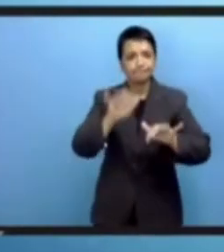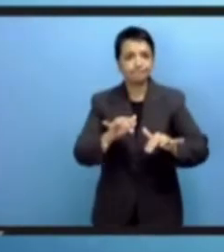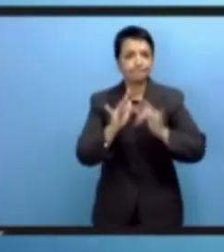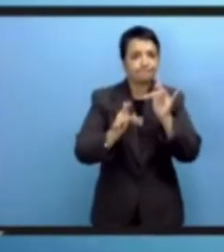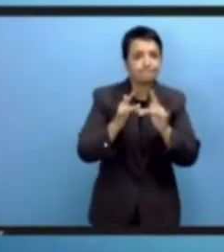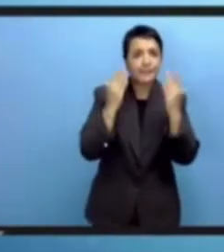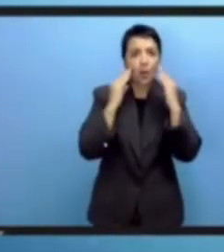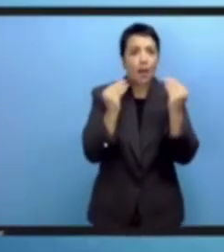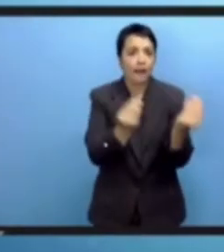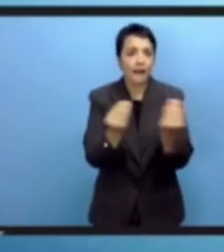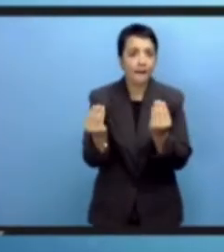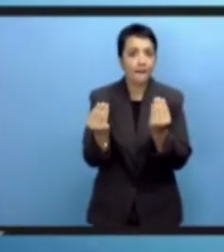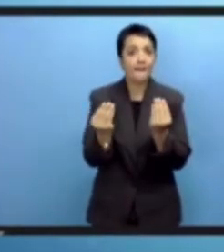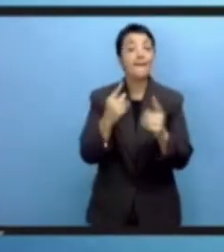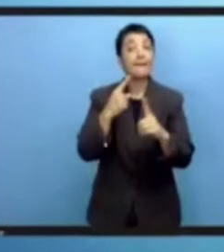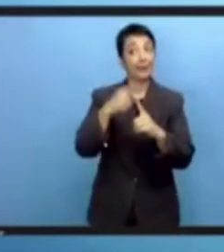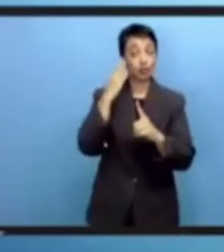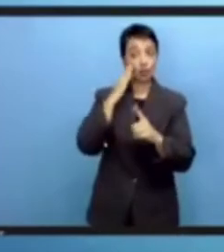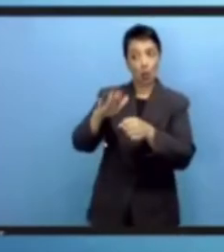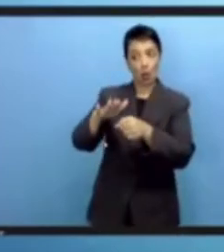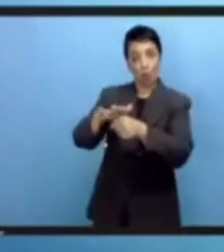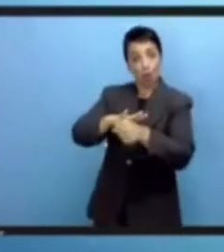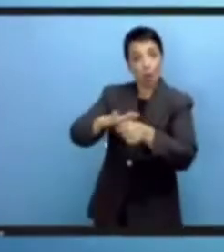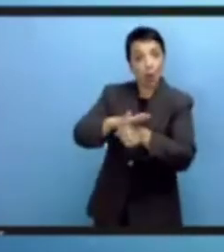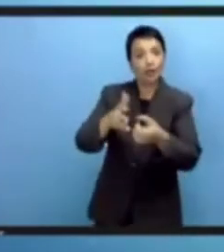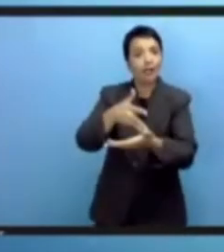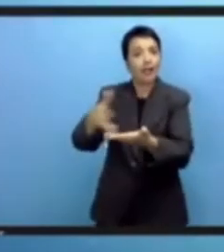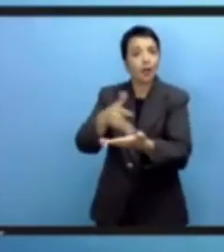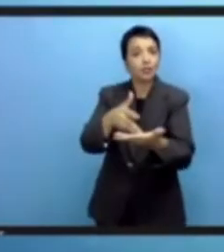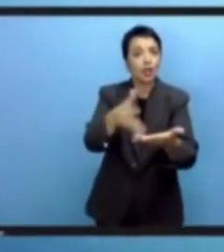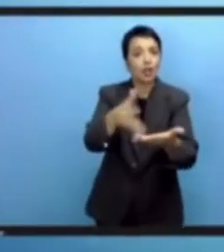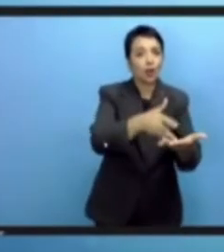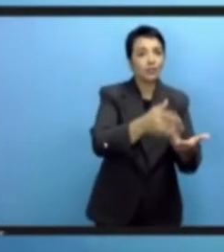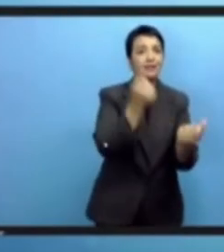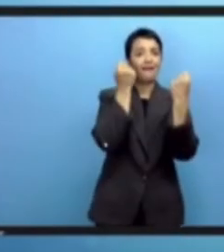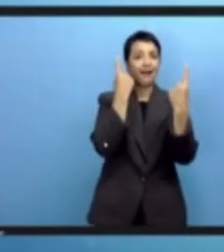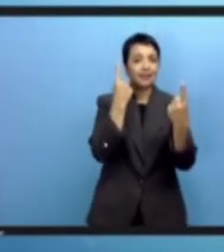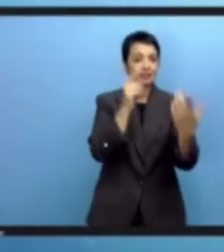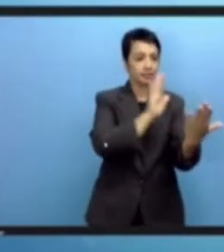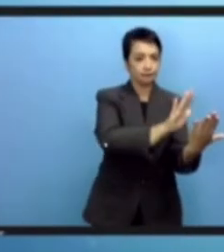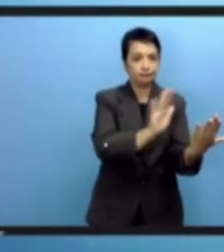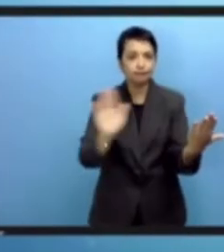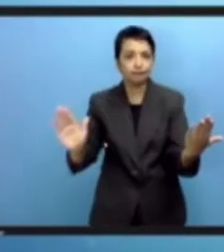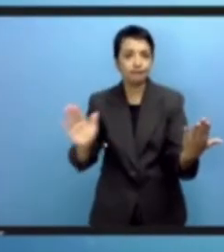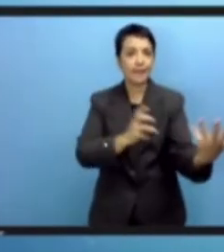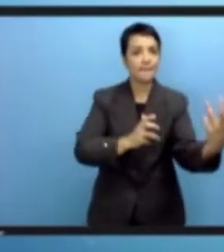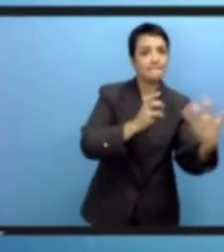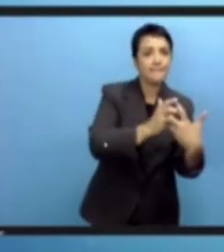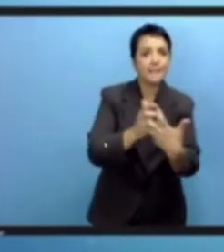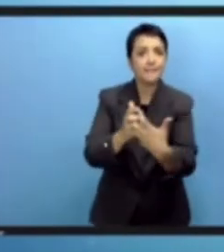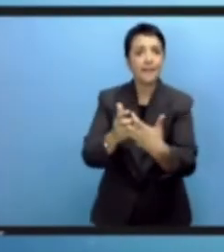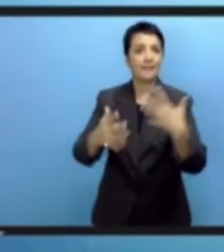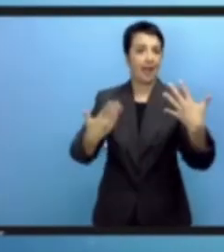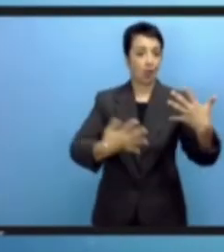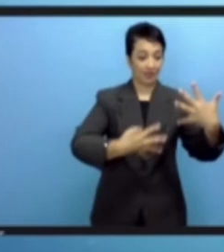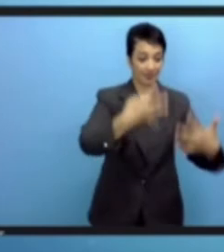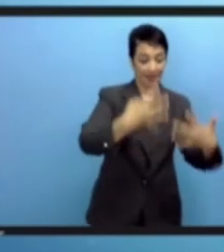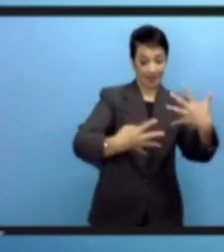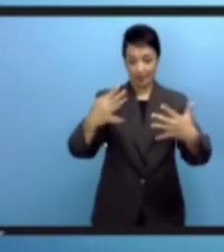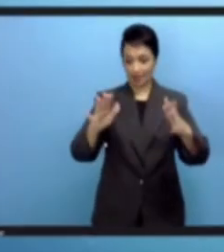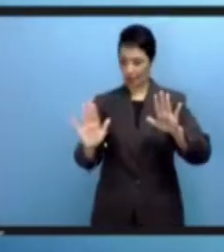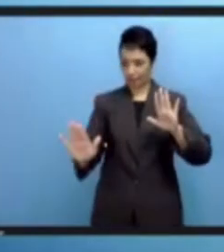إنه العمل المضني المتعلق بإحياء القراءة الرقمية